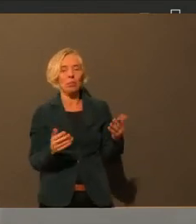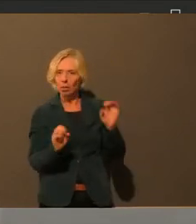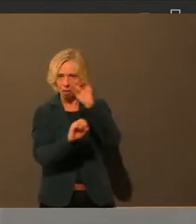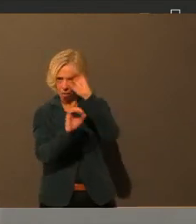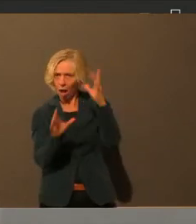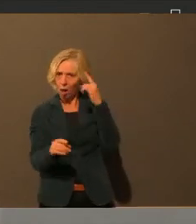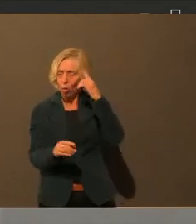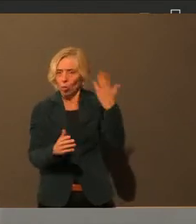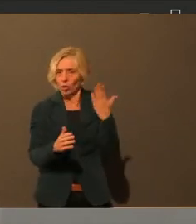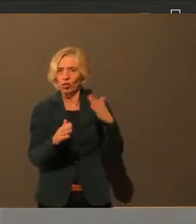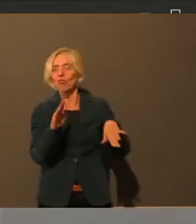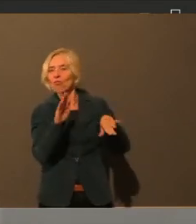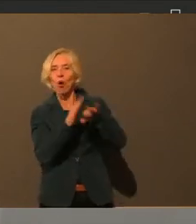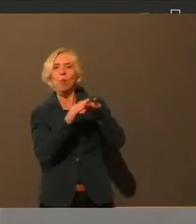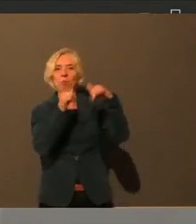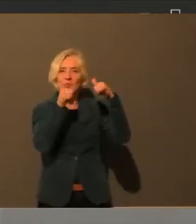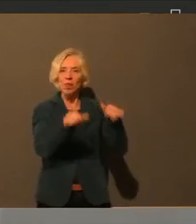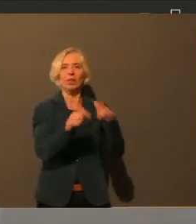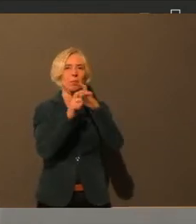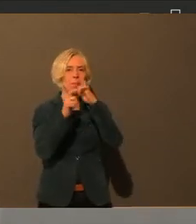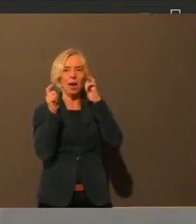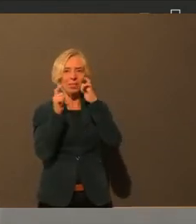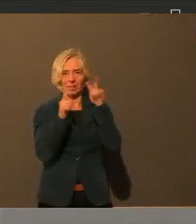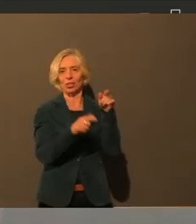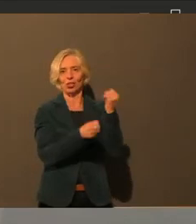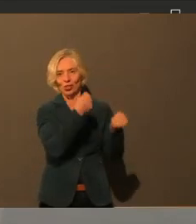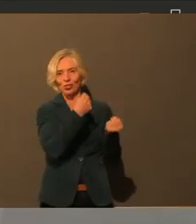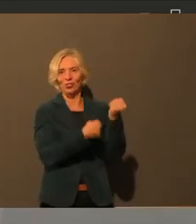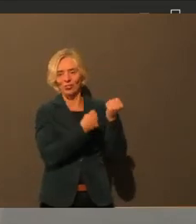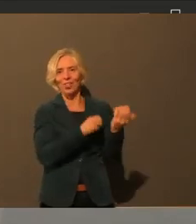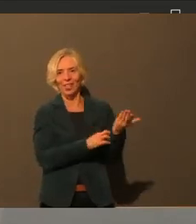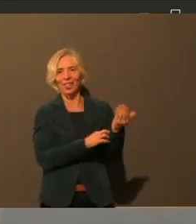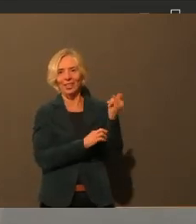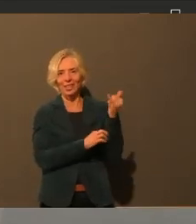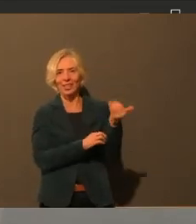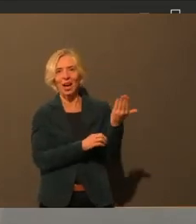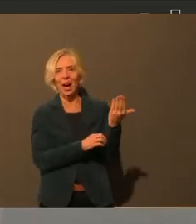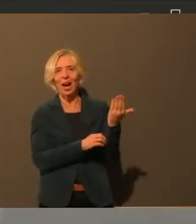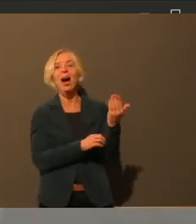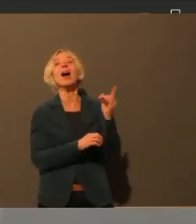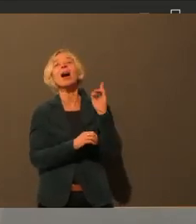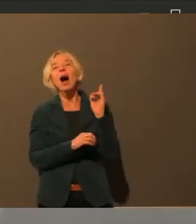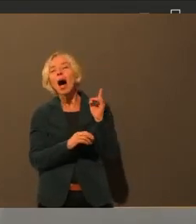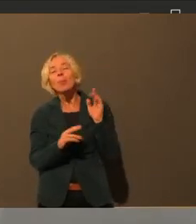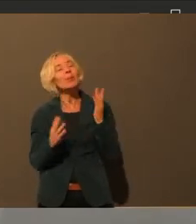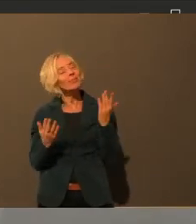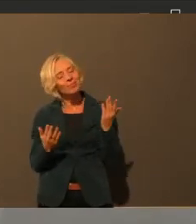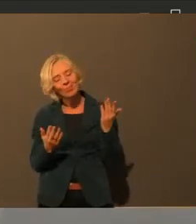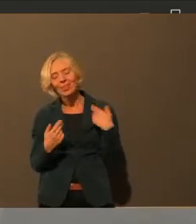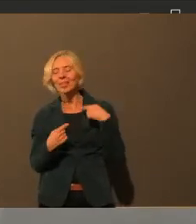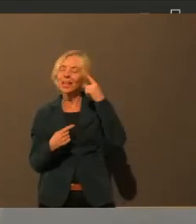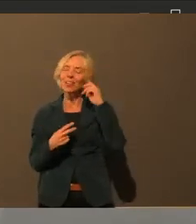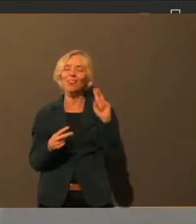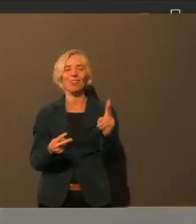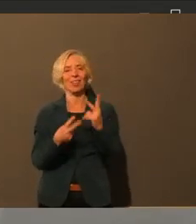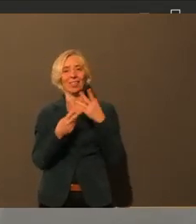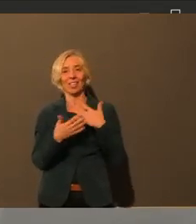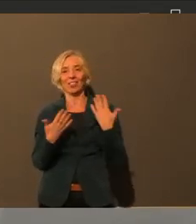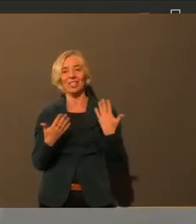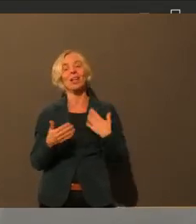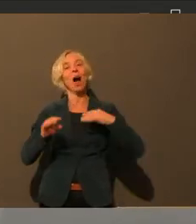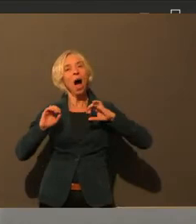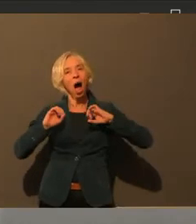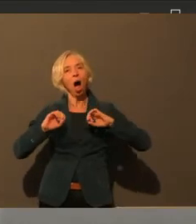eine Maskenpflicht komplett durchzusetzen. Aber dann muss ich wieder bei dem Punkt Aufklärung anknüpfen und die Leute und an den gesunden